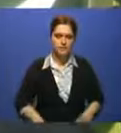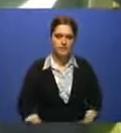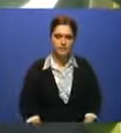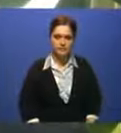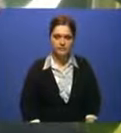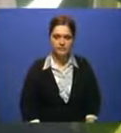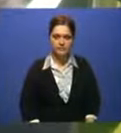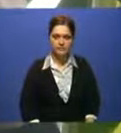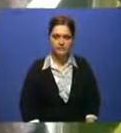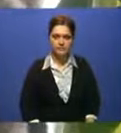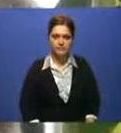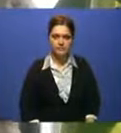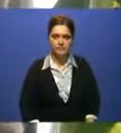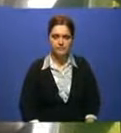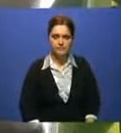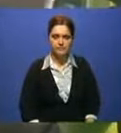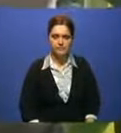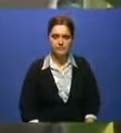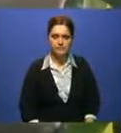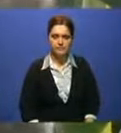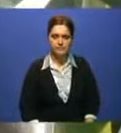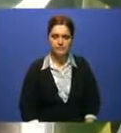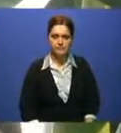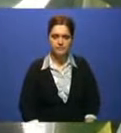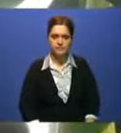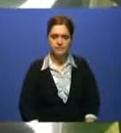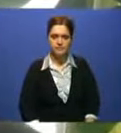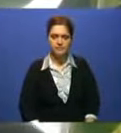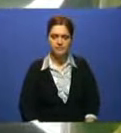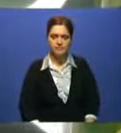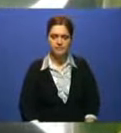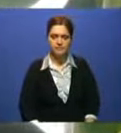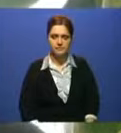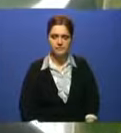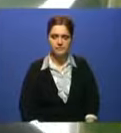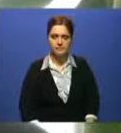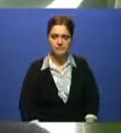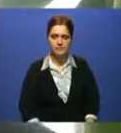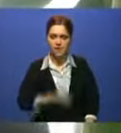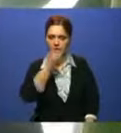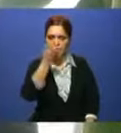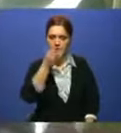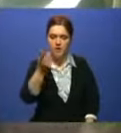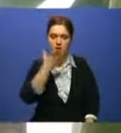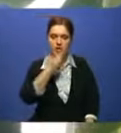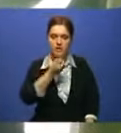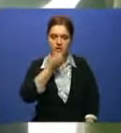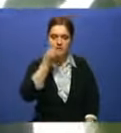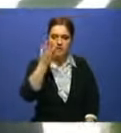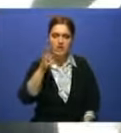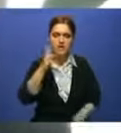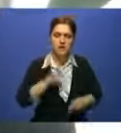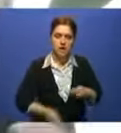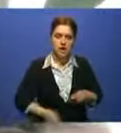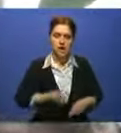он разворачивается вот так вот и громоходчиком прям цветет. Заканчивает